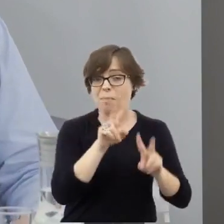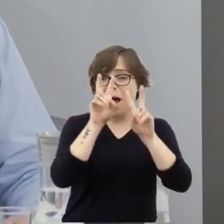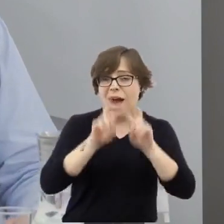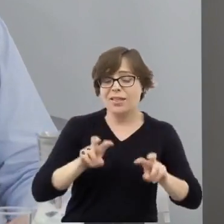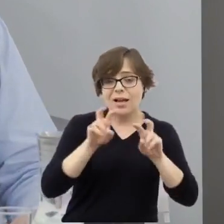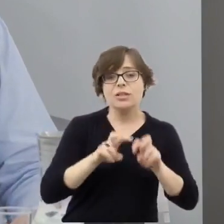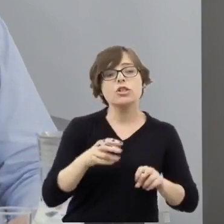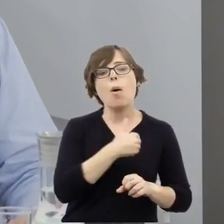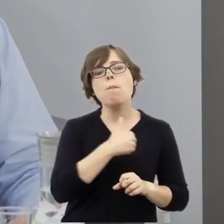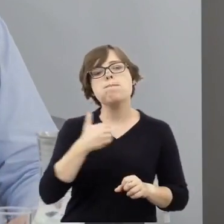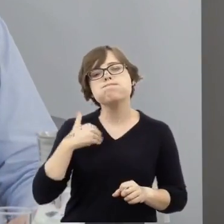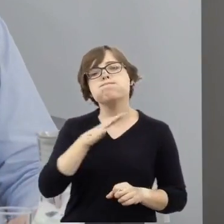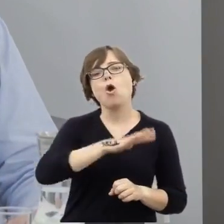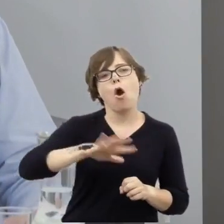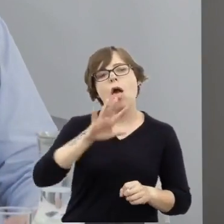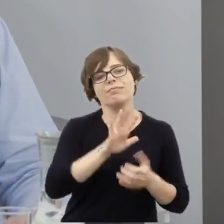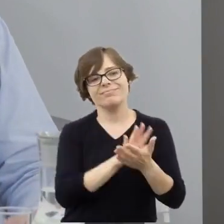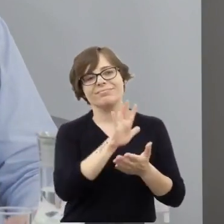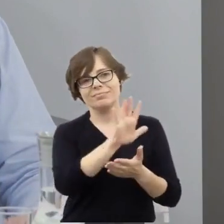antysemityzmu była